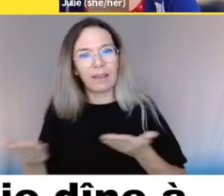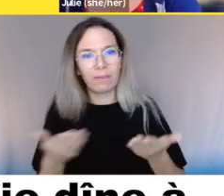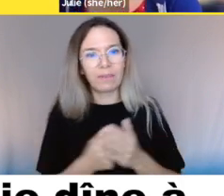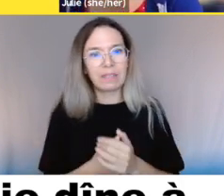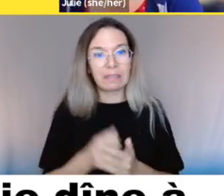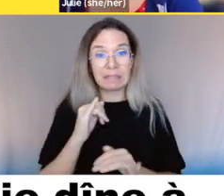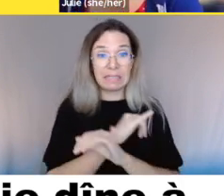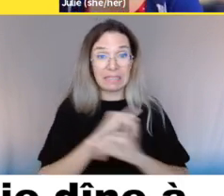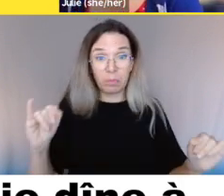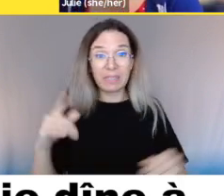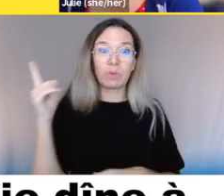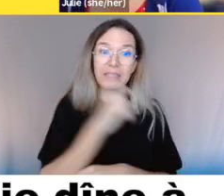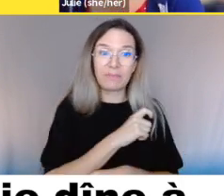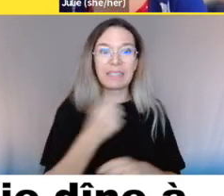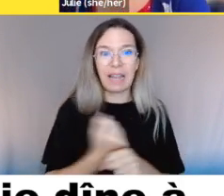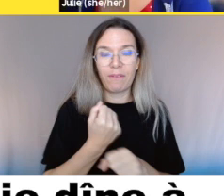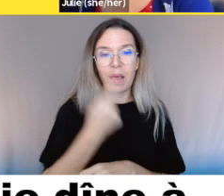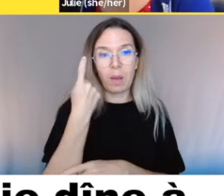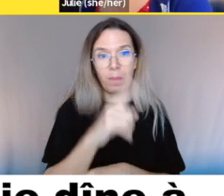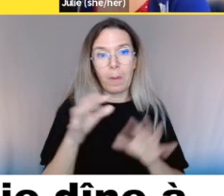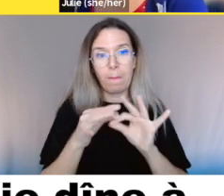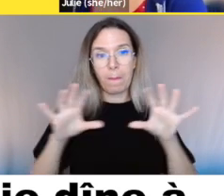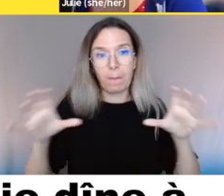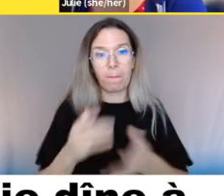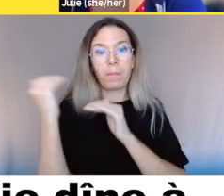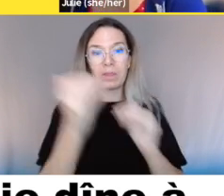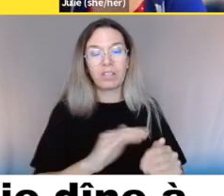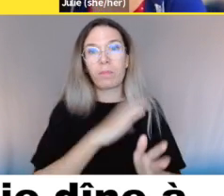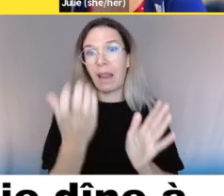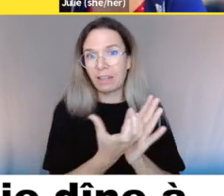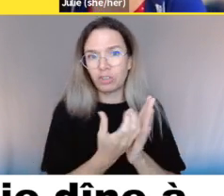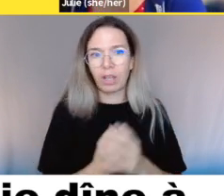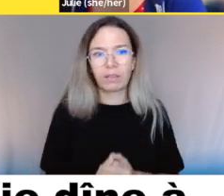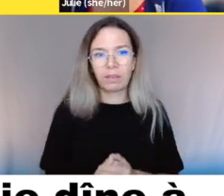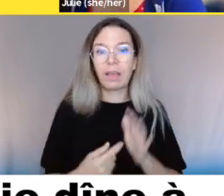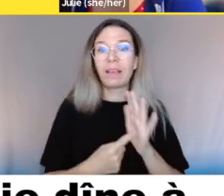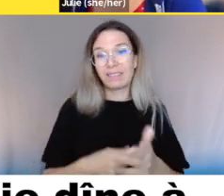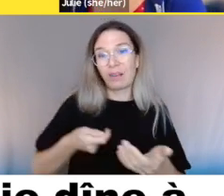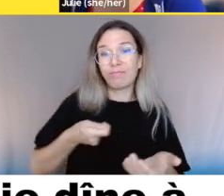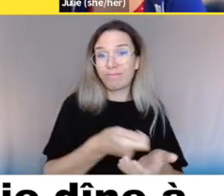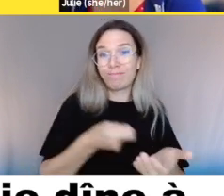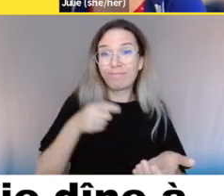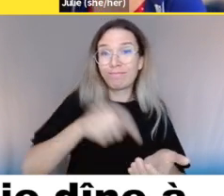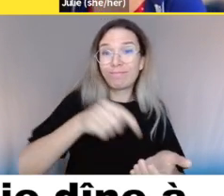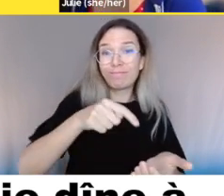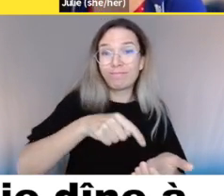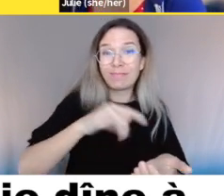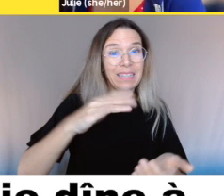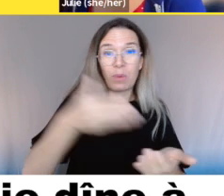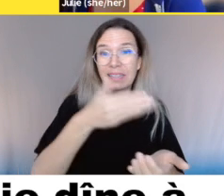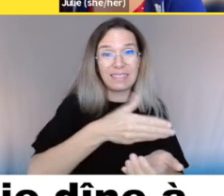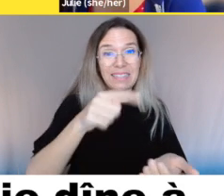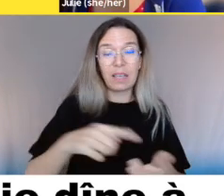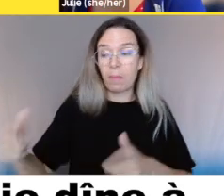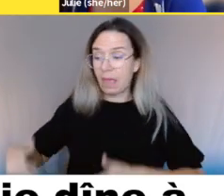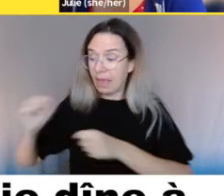d'accommodement résonu. Donc, vous pouvez toujours consulter à la commission des droits de la personne et des droits